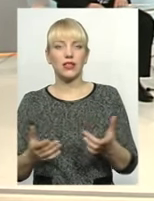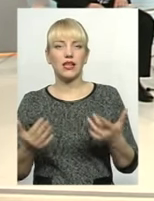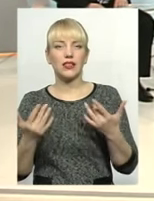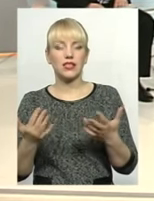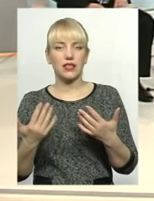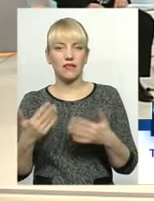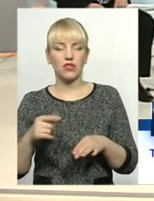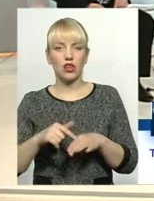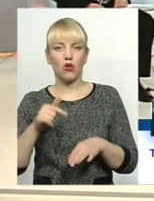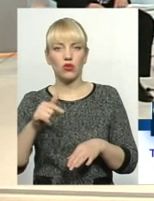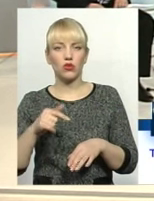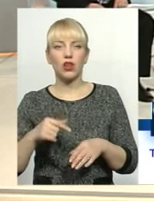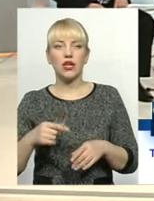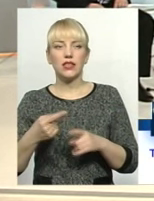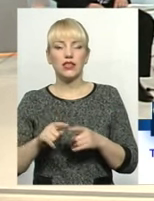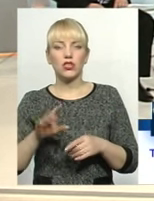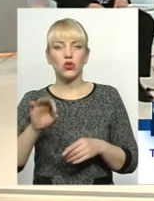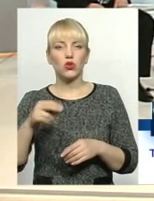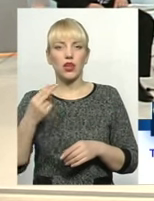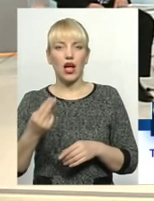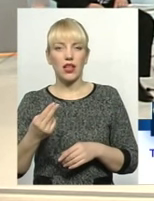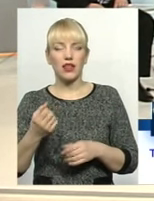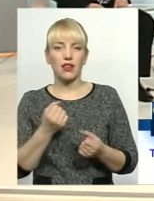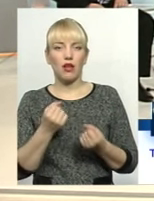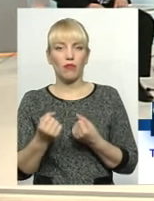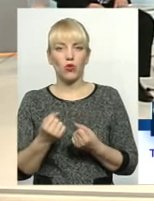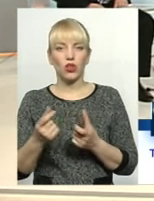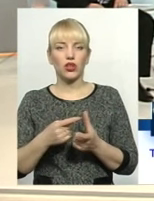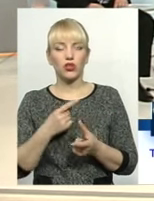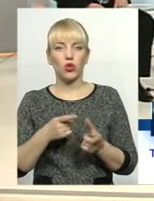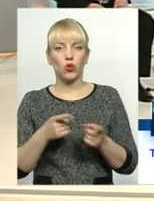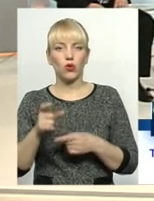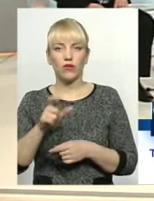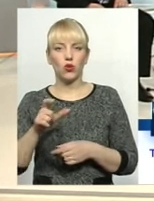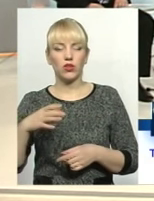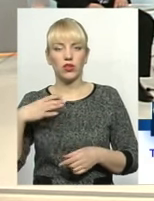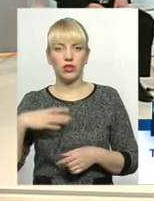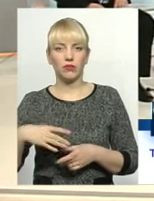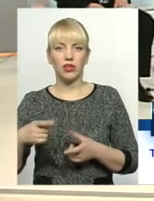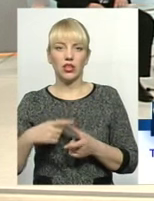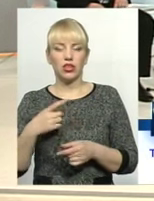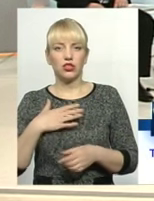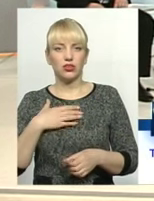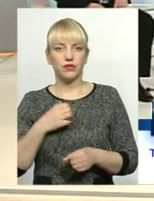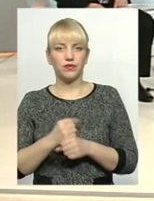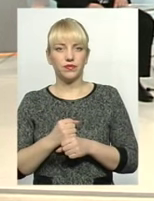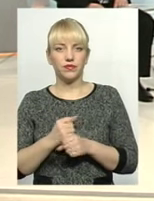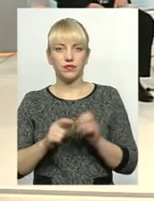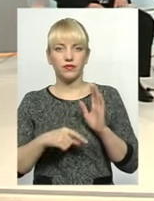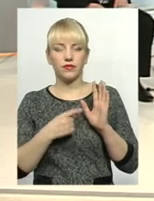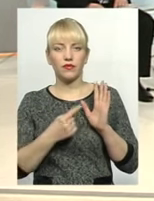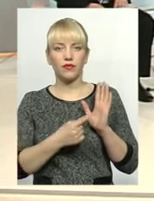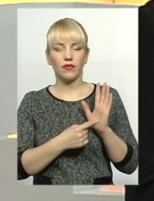гостро назріла та соціальна напруга? Чи готові люди терпіти, чи все-таки настроєні досить рішучо? Якщо люди